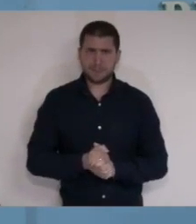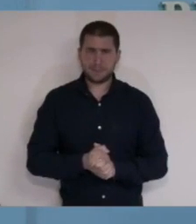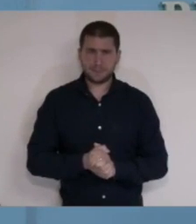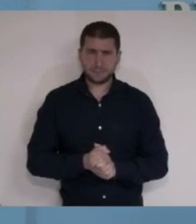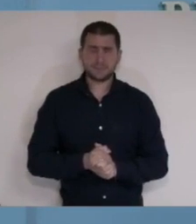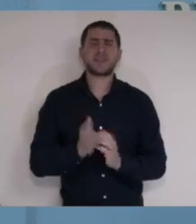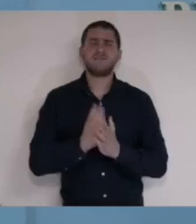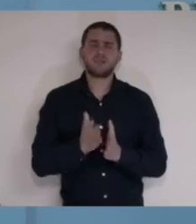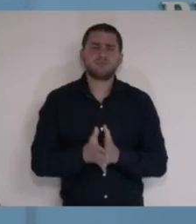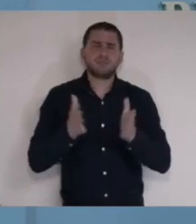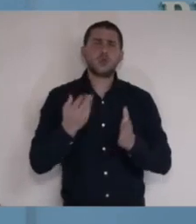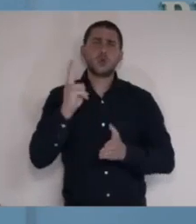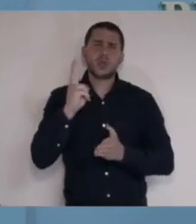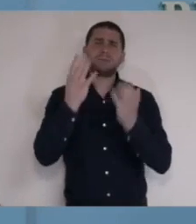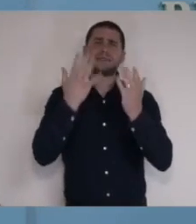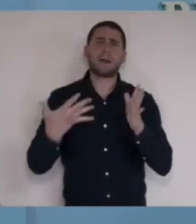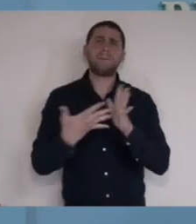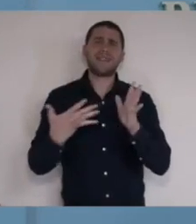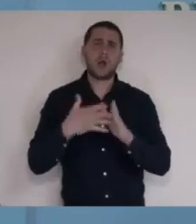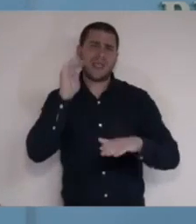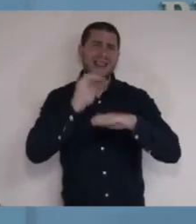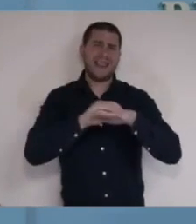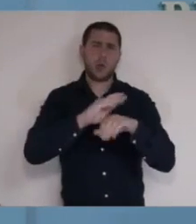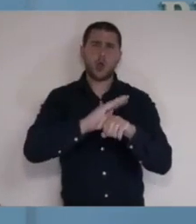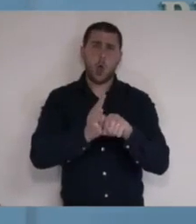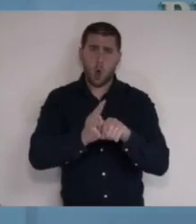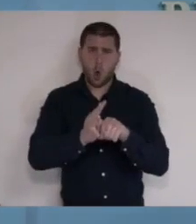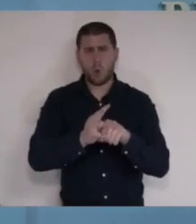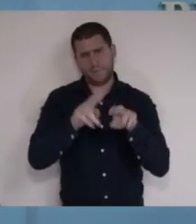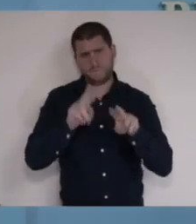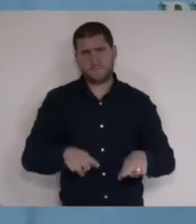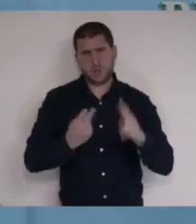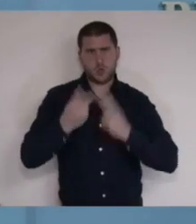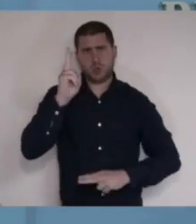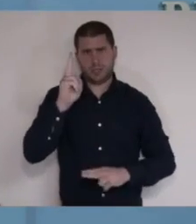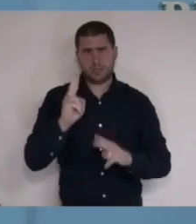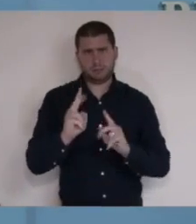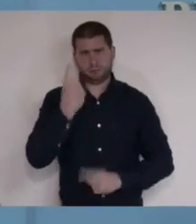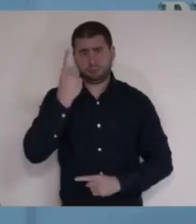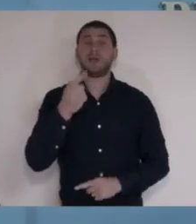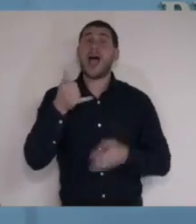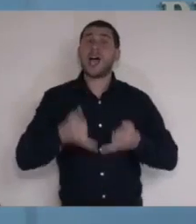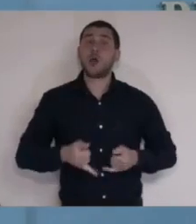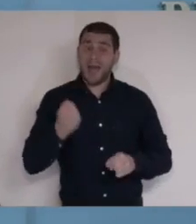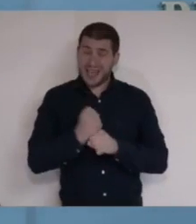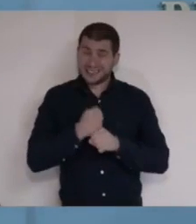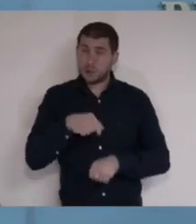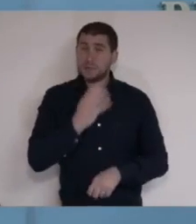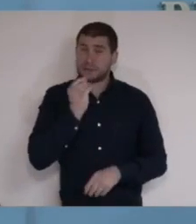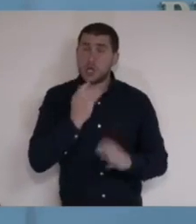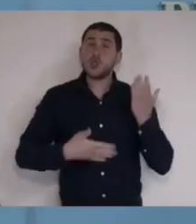הגדלנו את מספר הבדיקות לגילוי הקורונה בצורה דרמטית. היום ביצענו